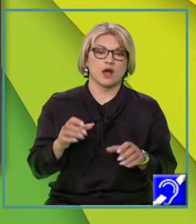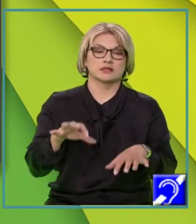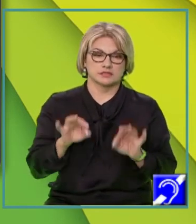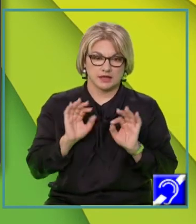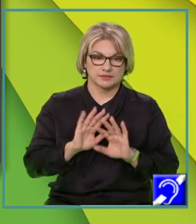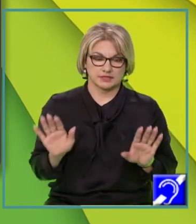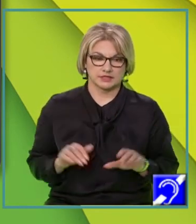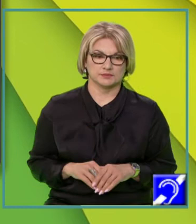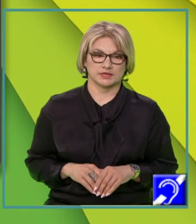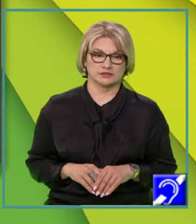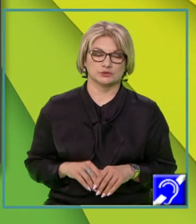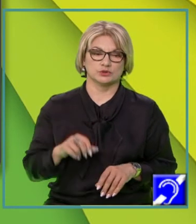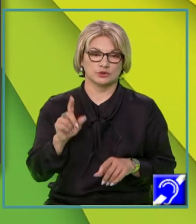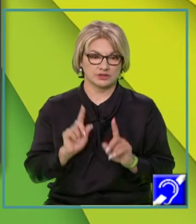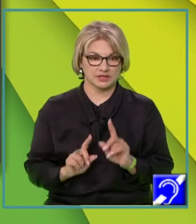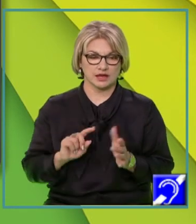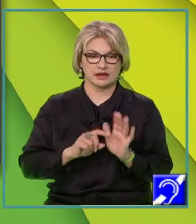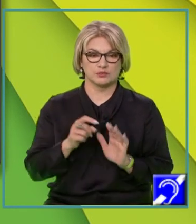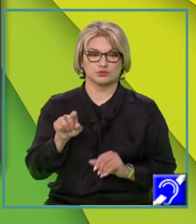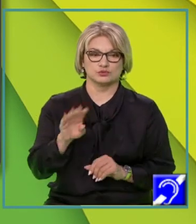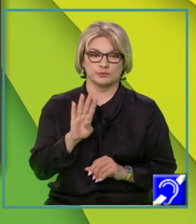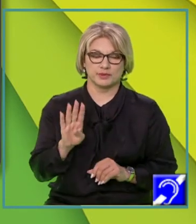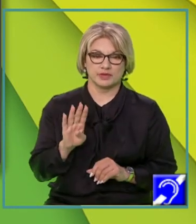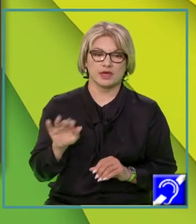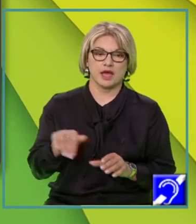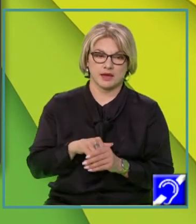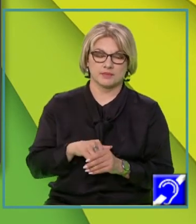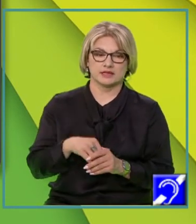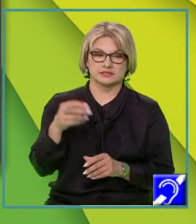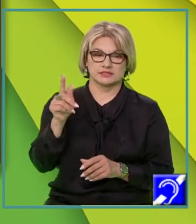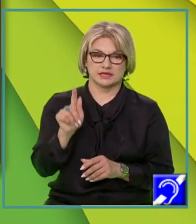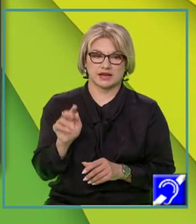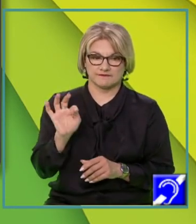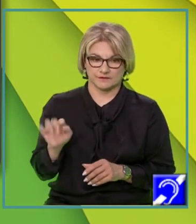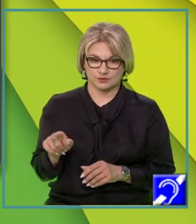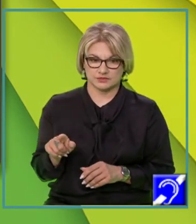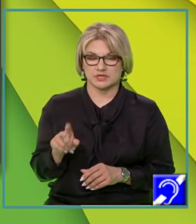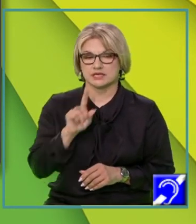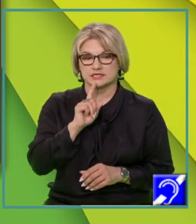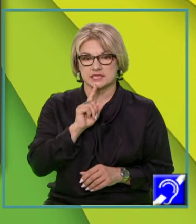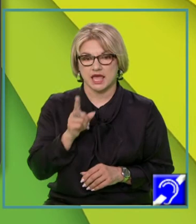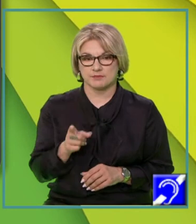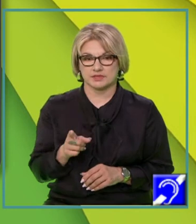-o. Dacă punctul B aparține graficului funcției, înseamnă că